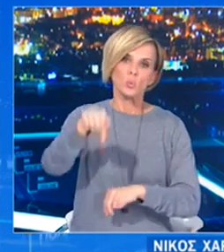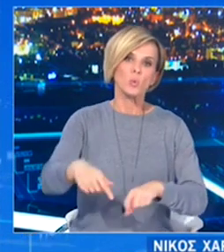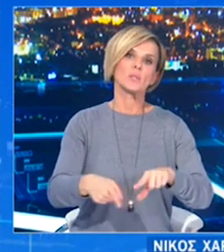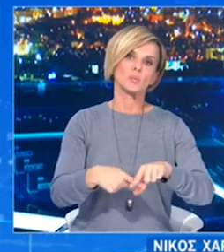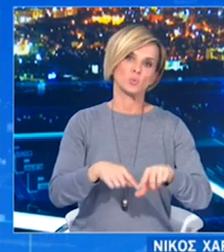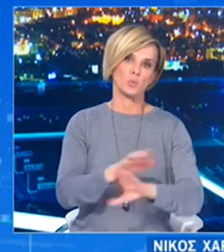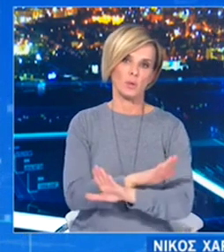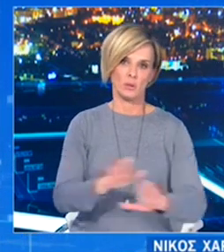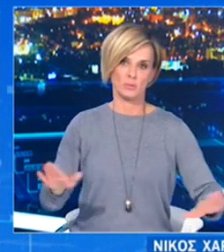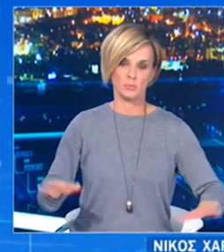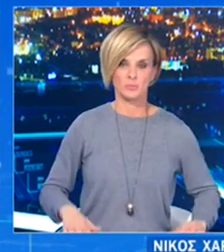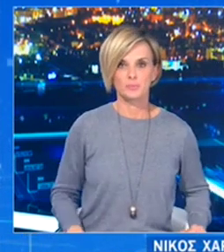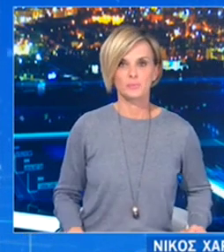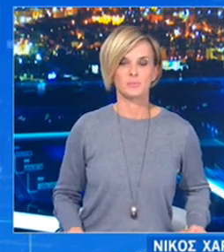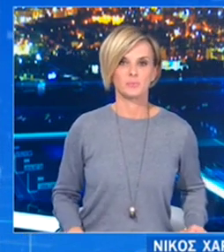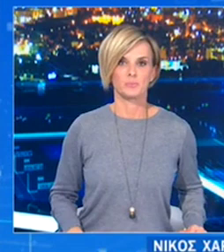Χριστούγεννα.